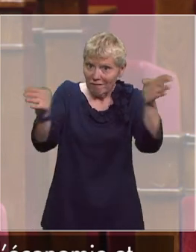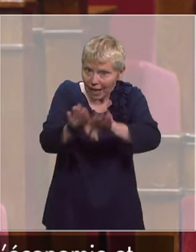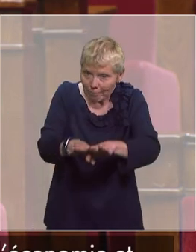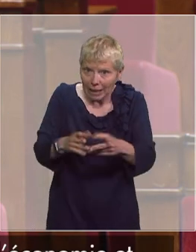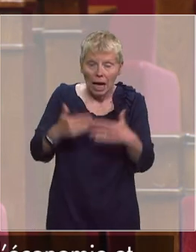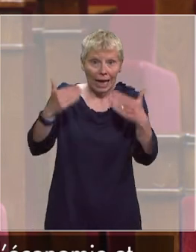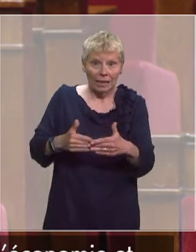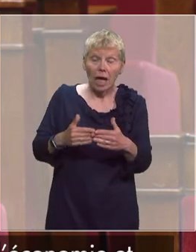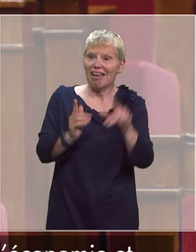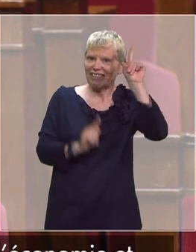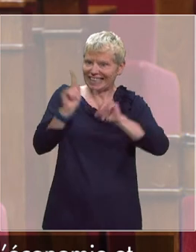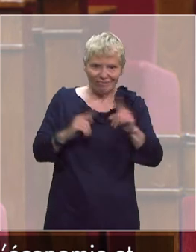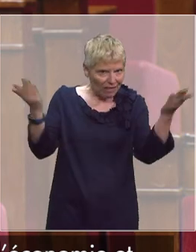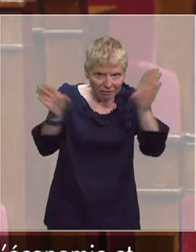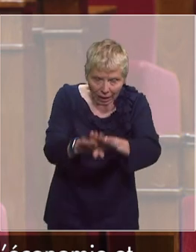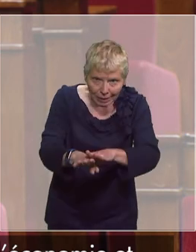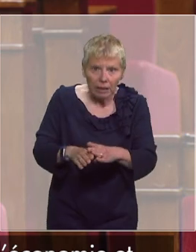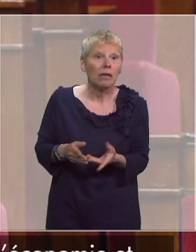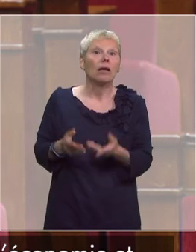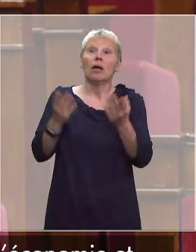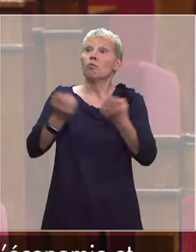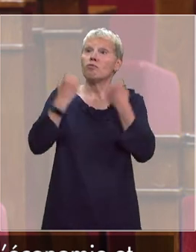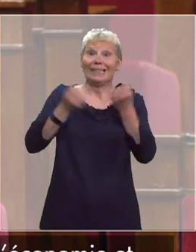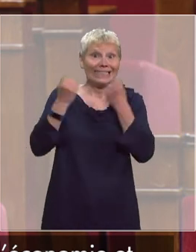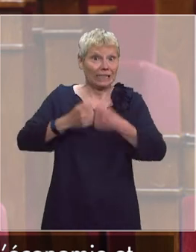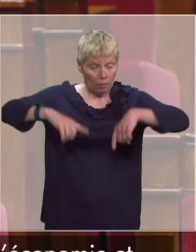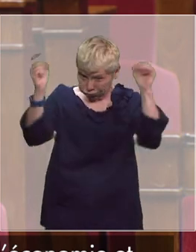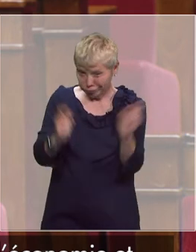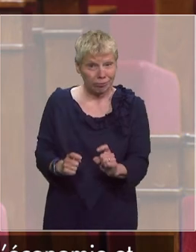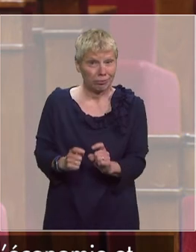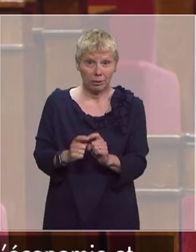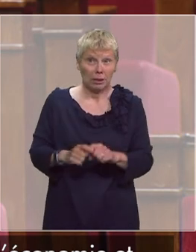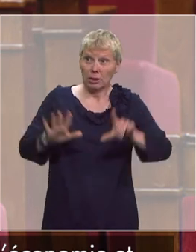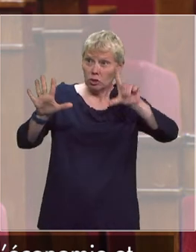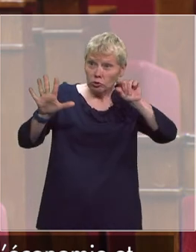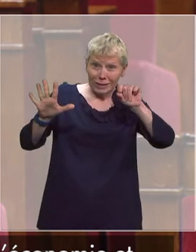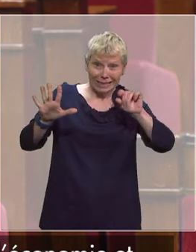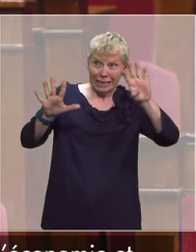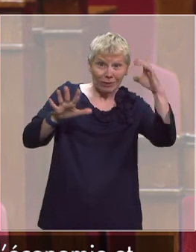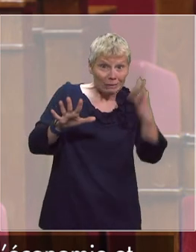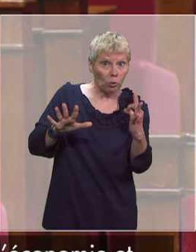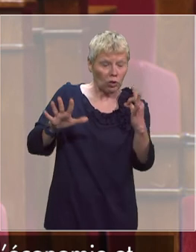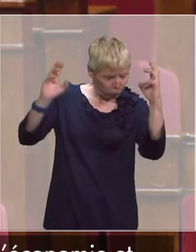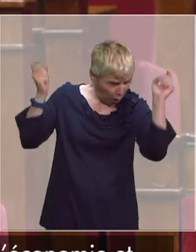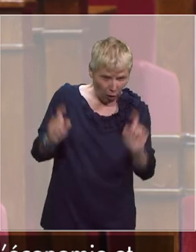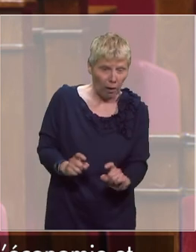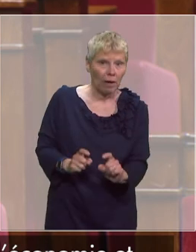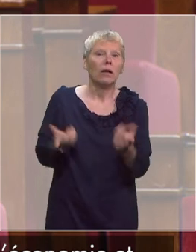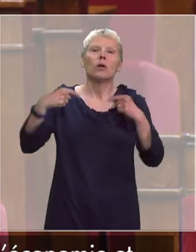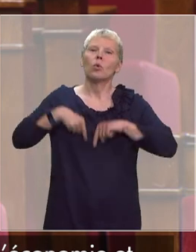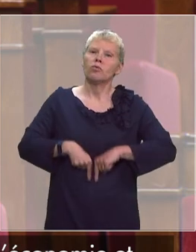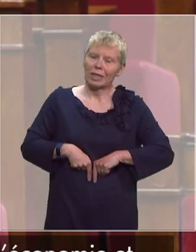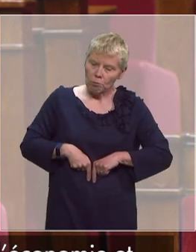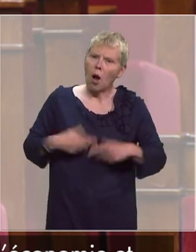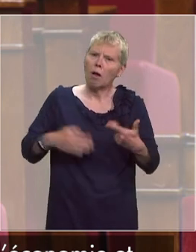tournées et festivals reportés et les recettes publicitaires de nos médias connaissent des chutes brutales entre 70 et 90%. Le gouvernement a d'ores et déjà